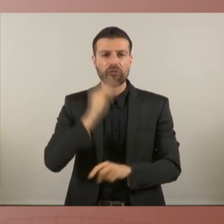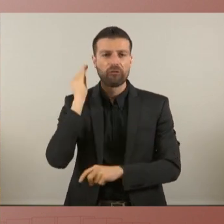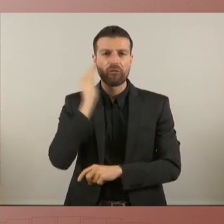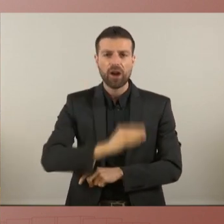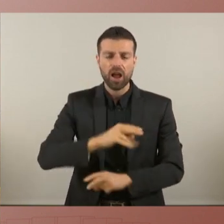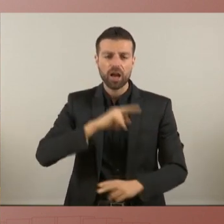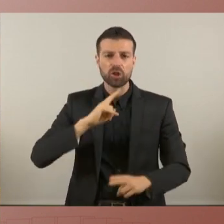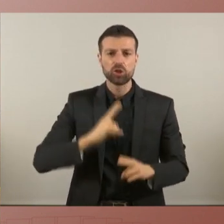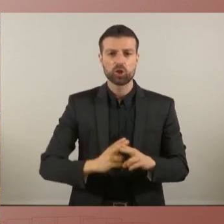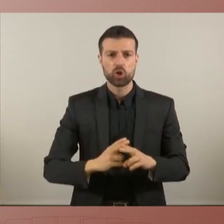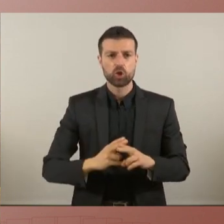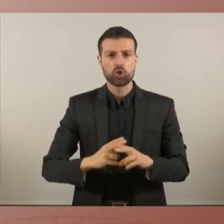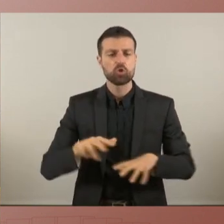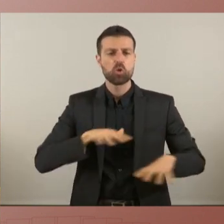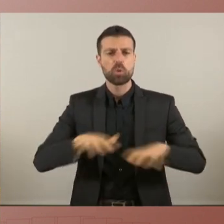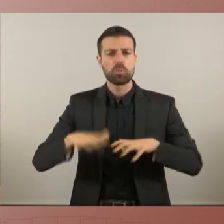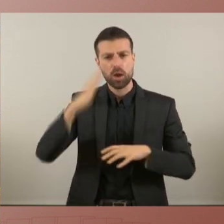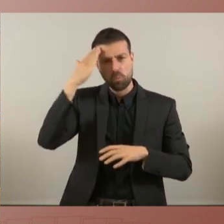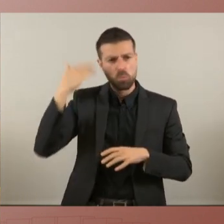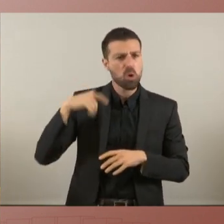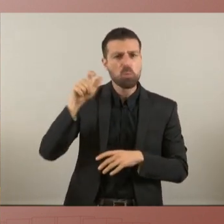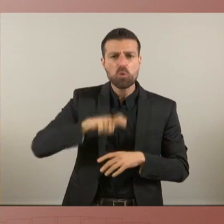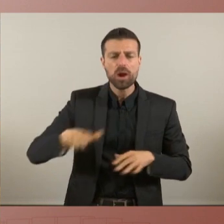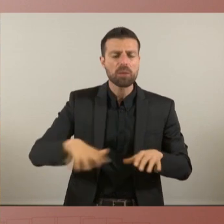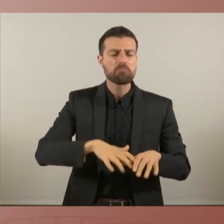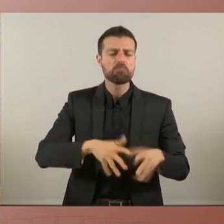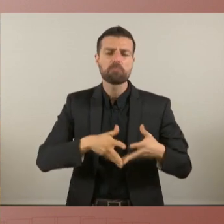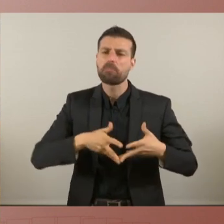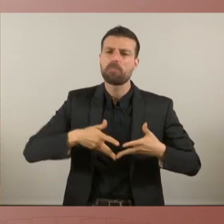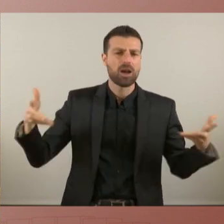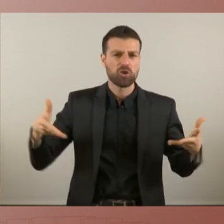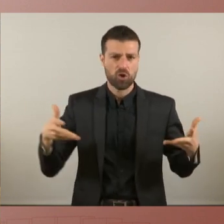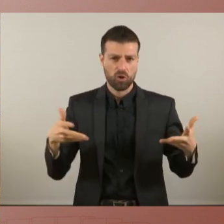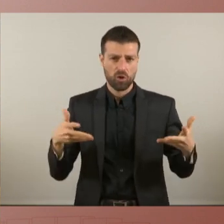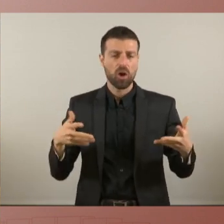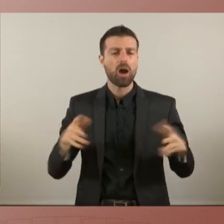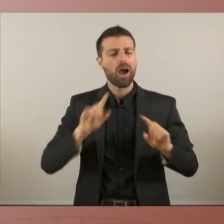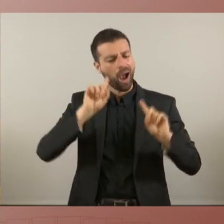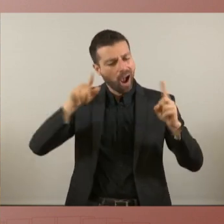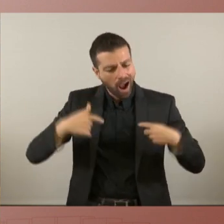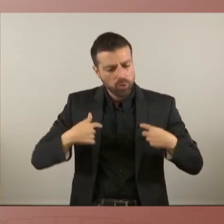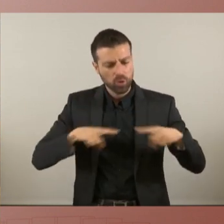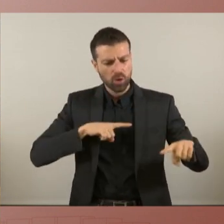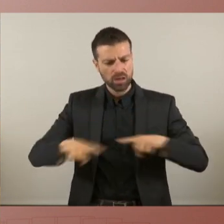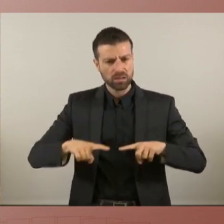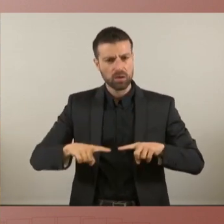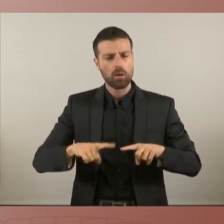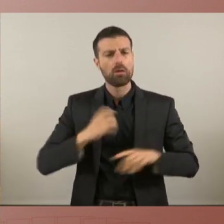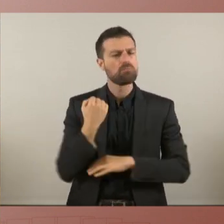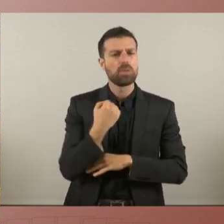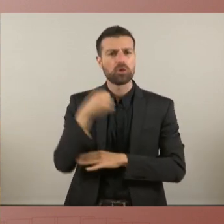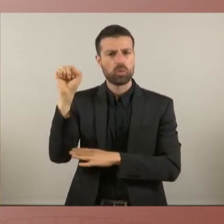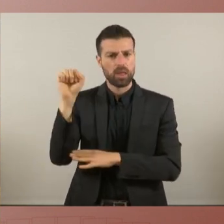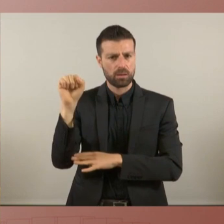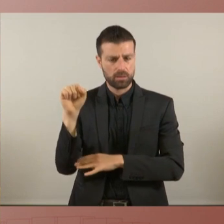que ha tingut aquest país el major moviment popular d'autoorganització de desobediència que